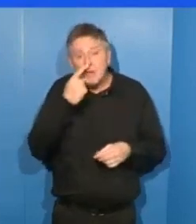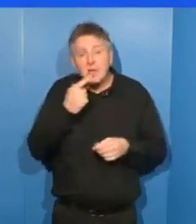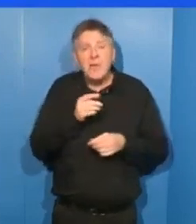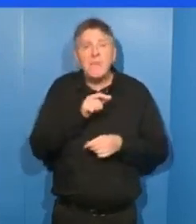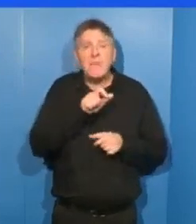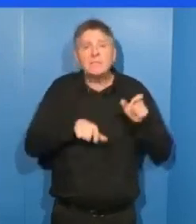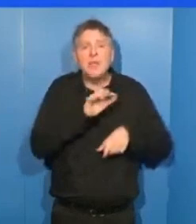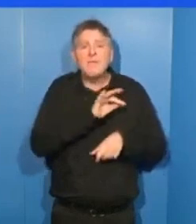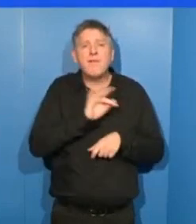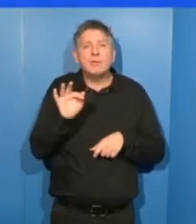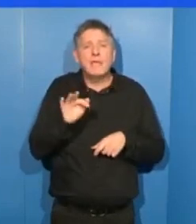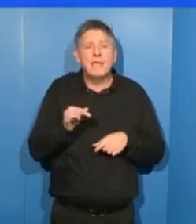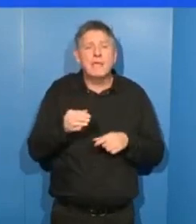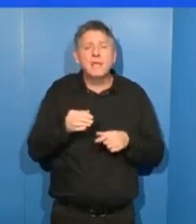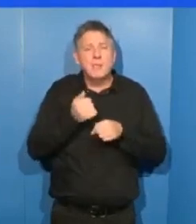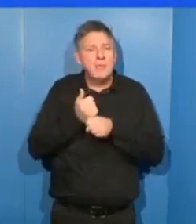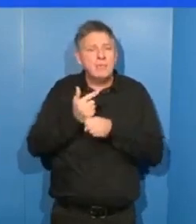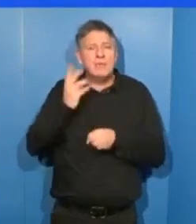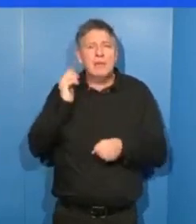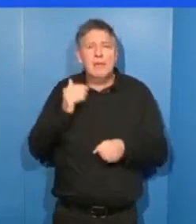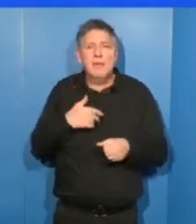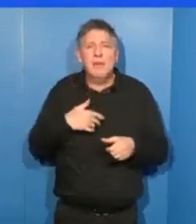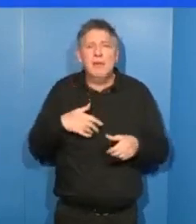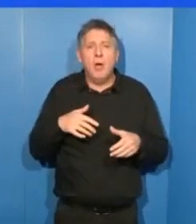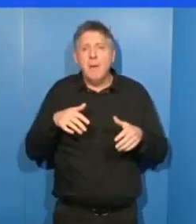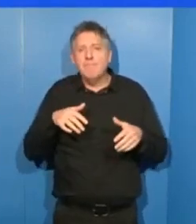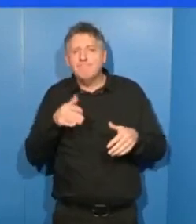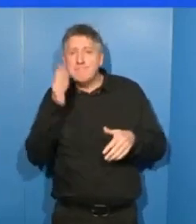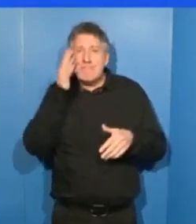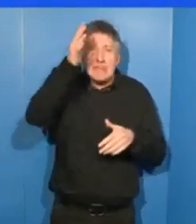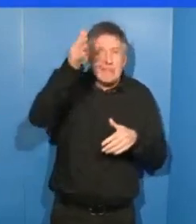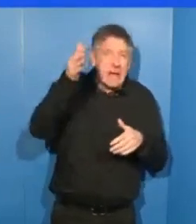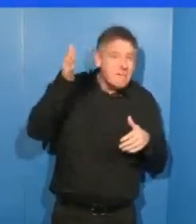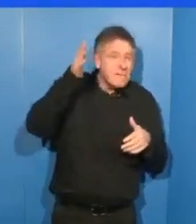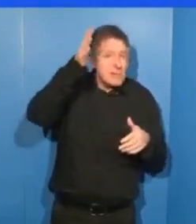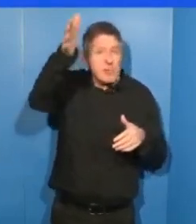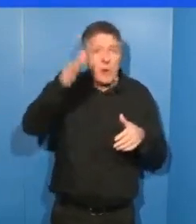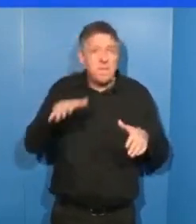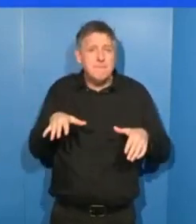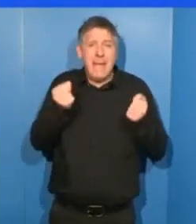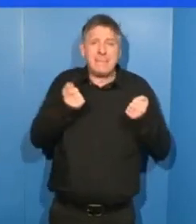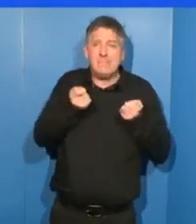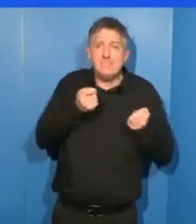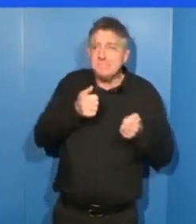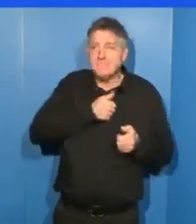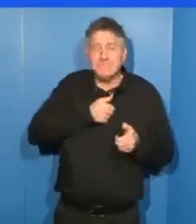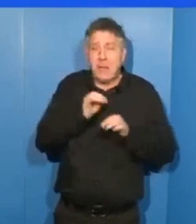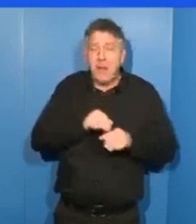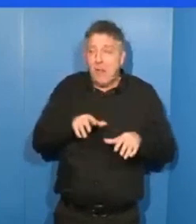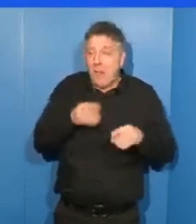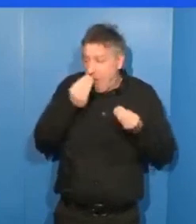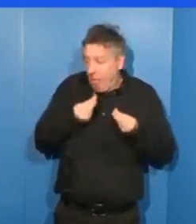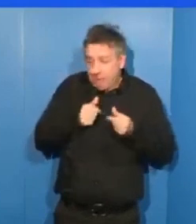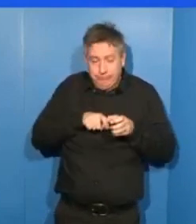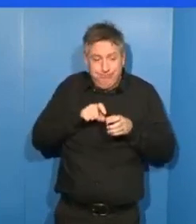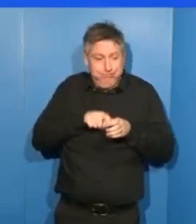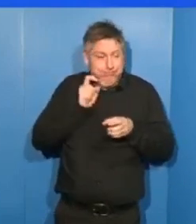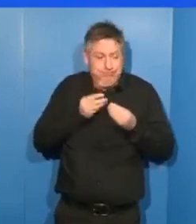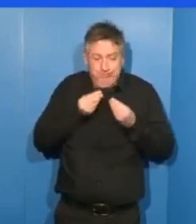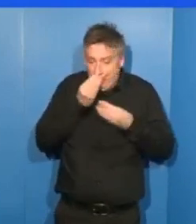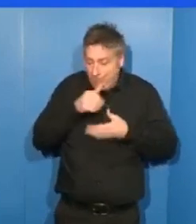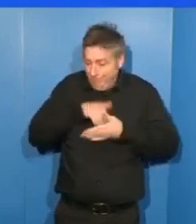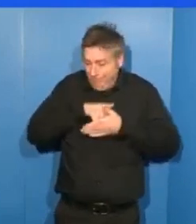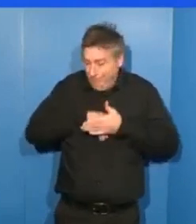depuis des années, ils ne sont plus totalement maîtres de leur destin. Ils ont le sentiment